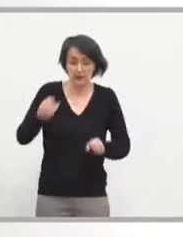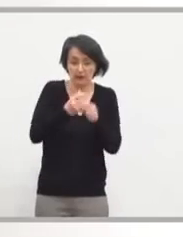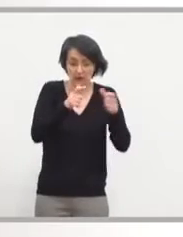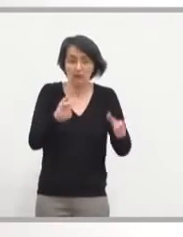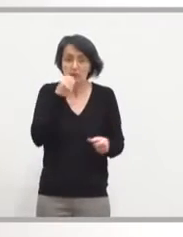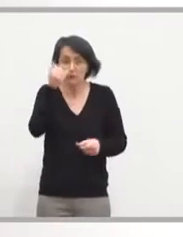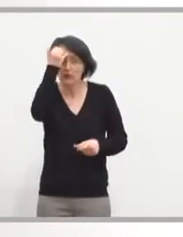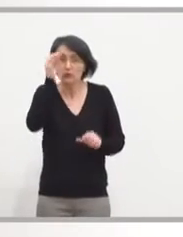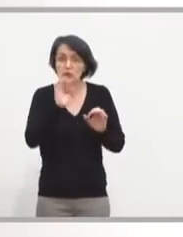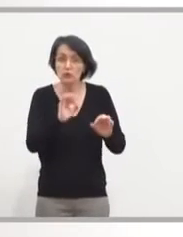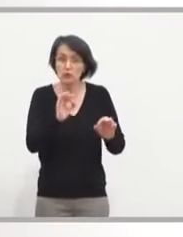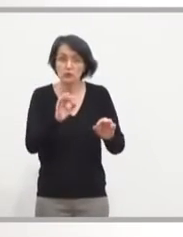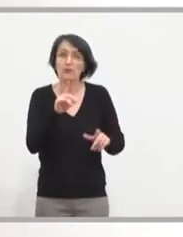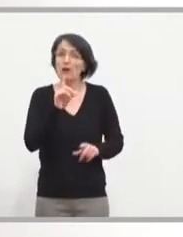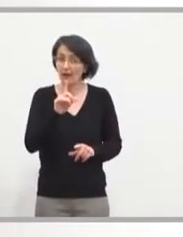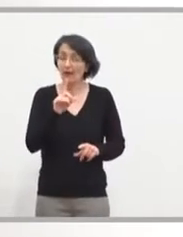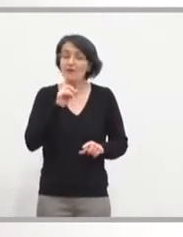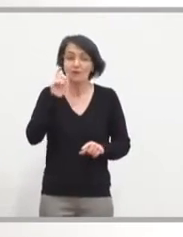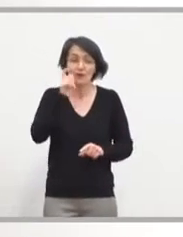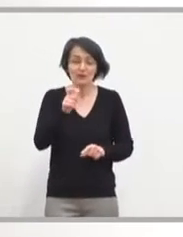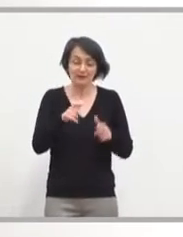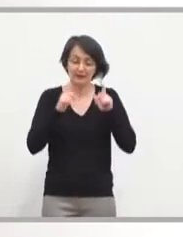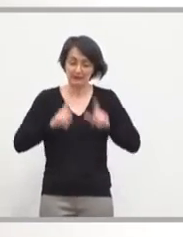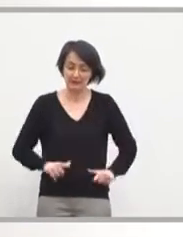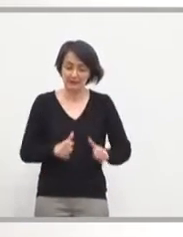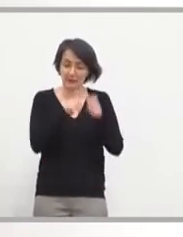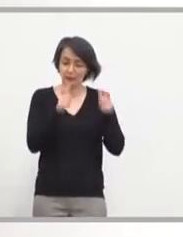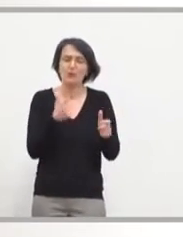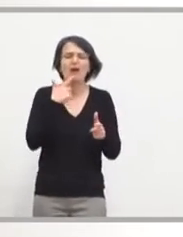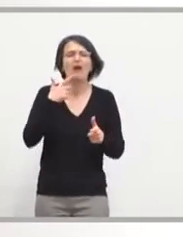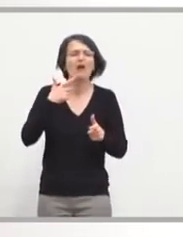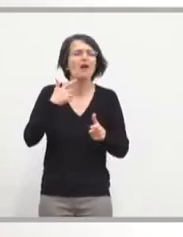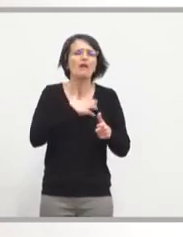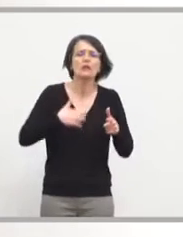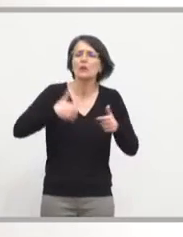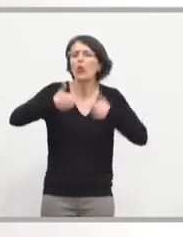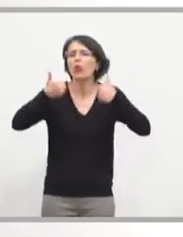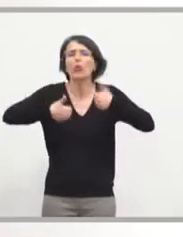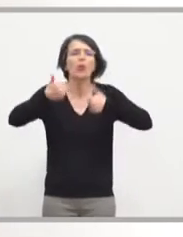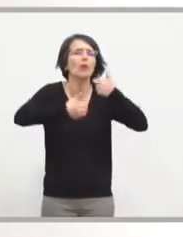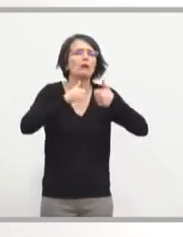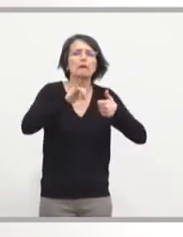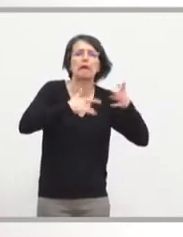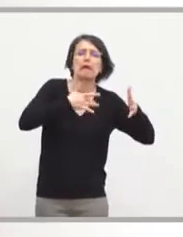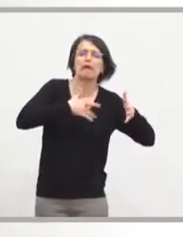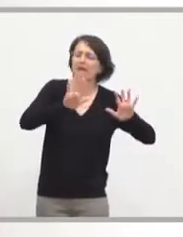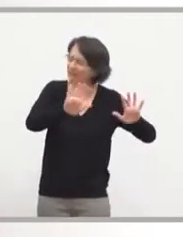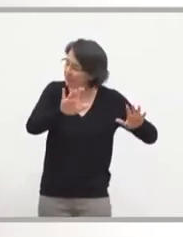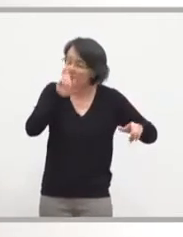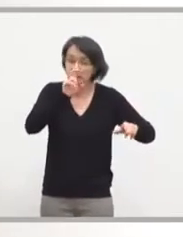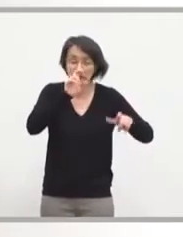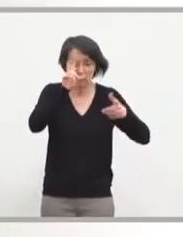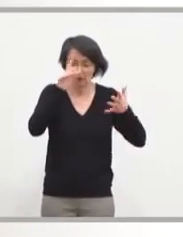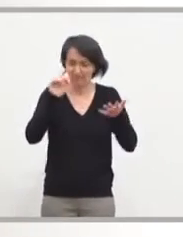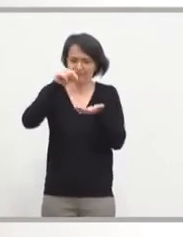rationnel de positionner le lycée, sans rentrer dans la concurrence entre communes qui pourraient être intéressées, à l'endroit le plus optimal par rapport au